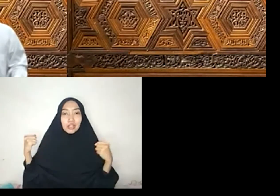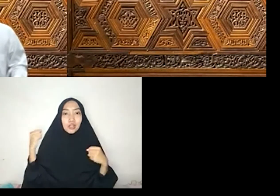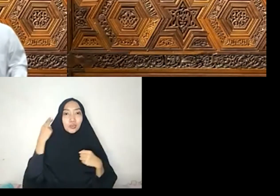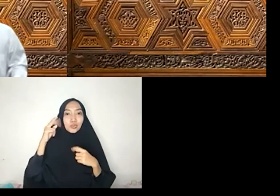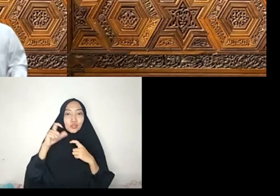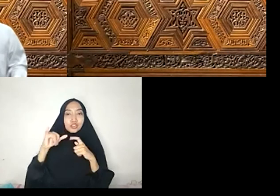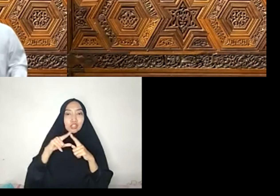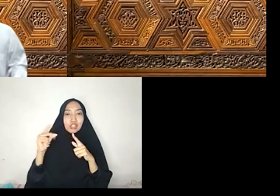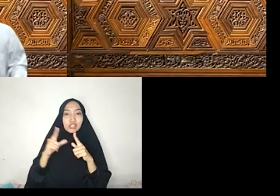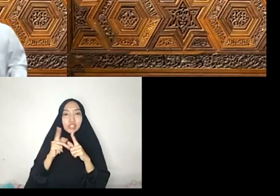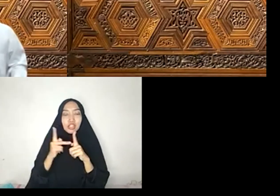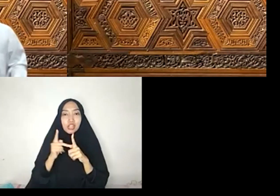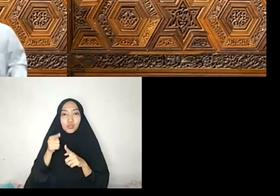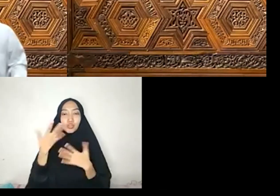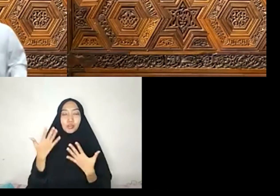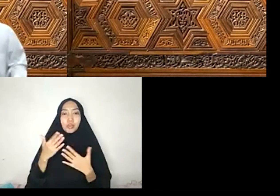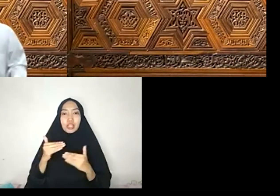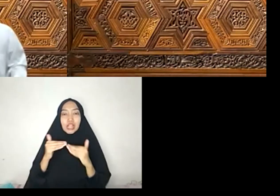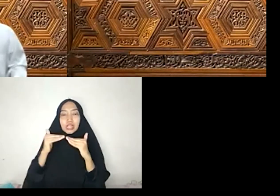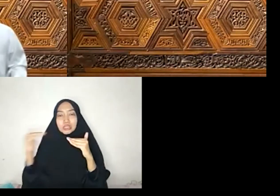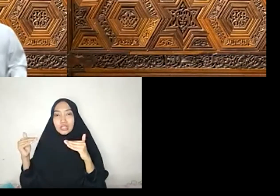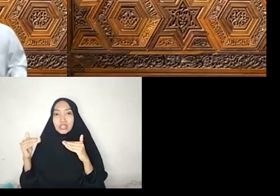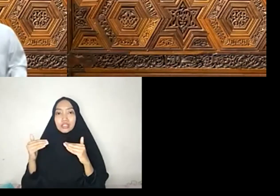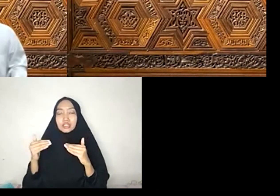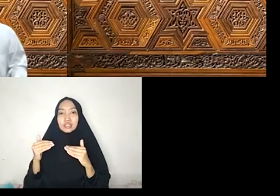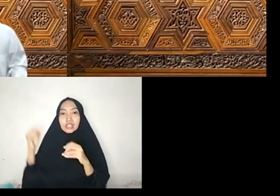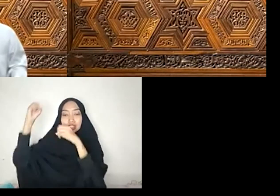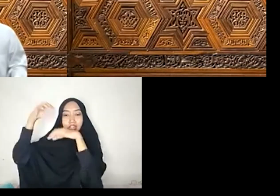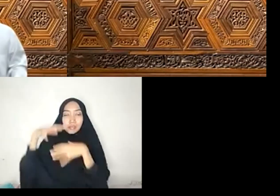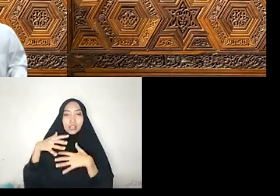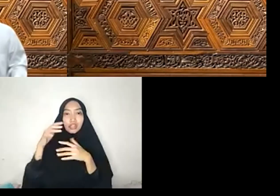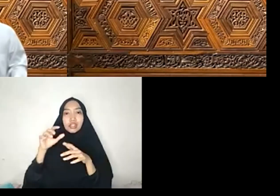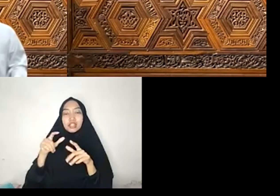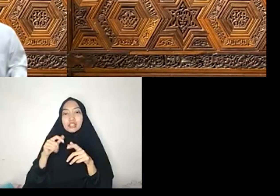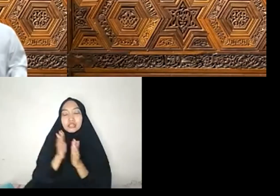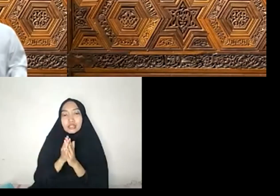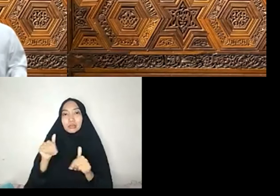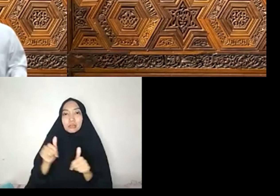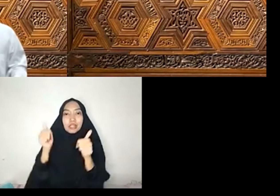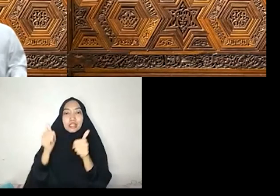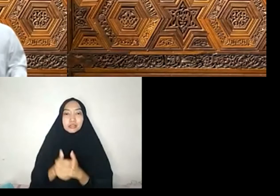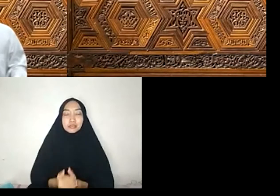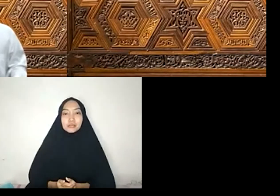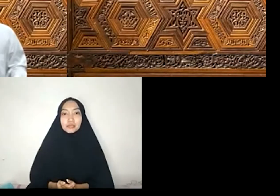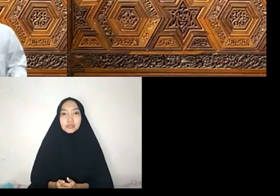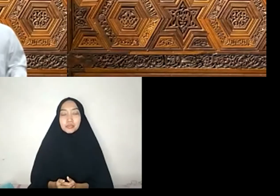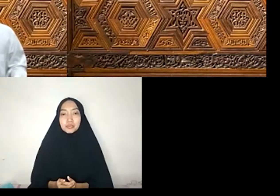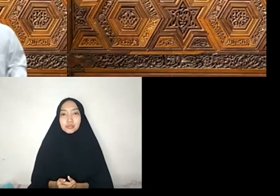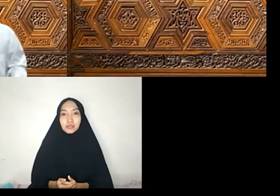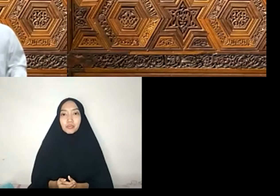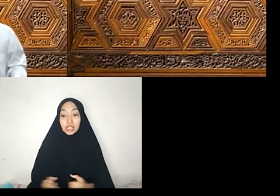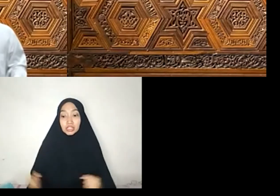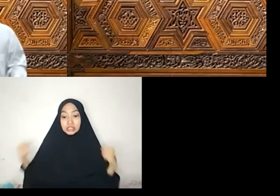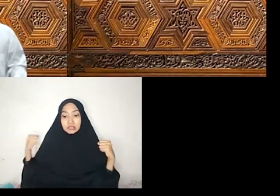kebijaksanaan Keadilan, kerahmatan, dan kemaslahatan Untuk mewujudkan sepirit dan syari'ah